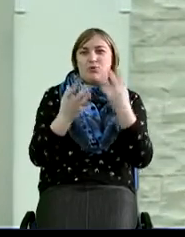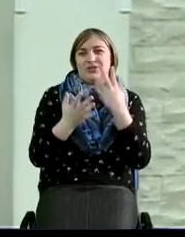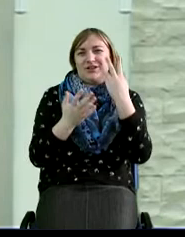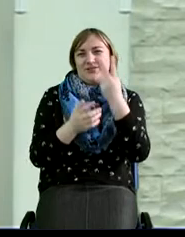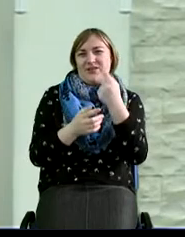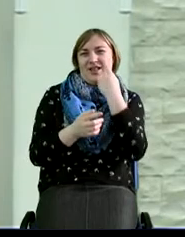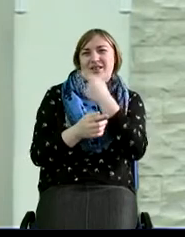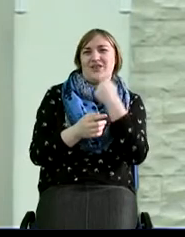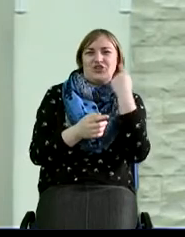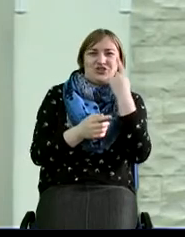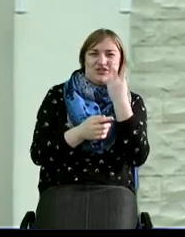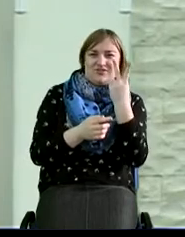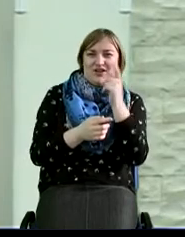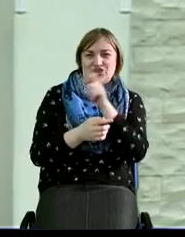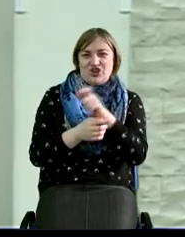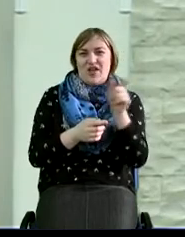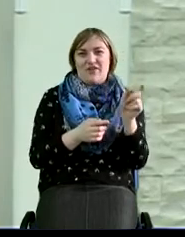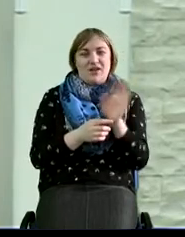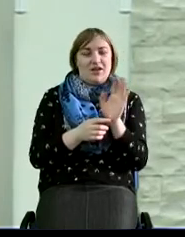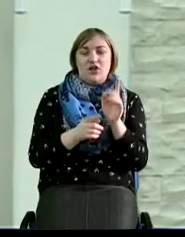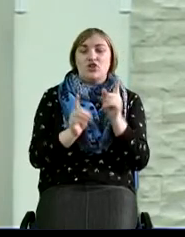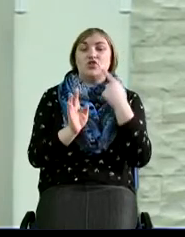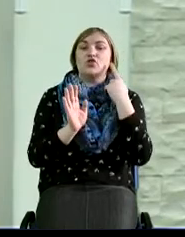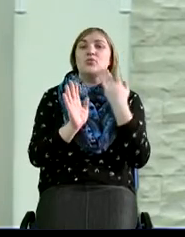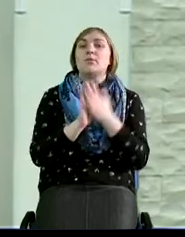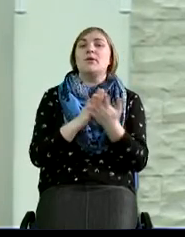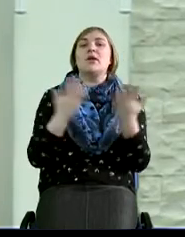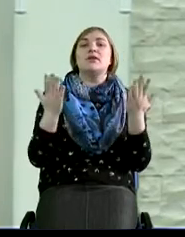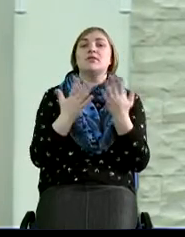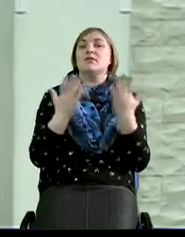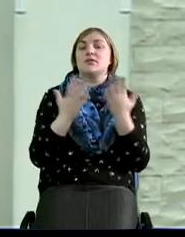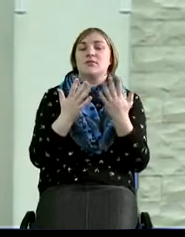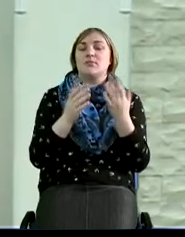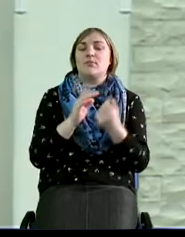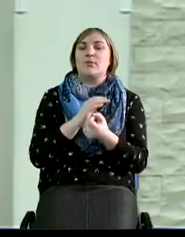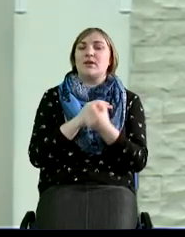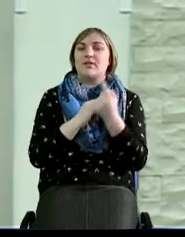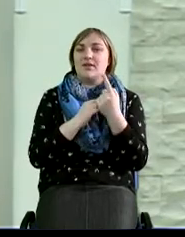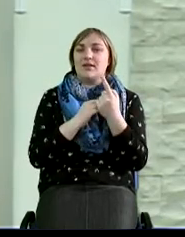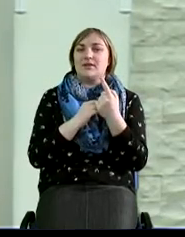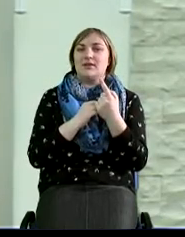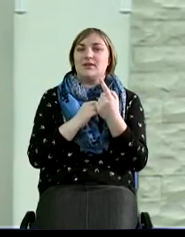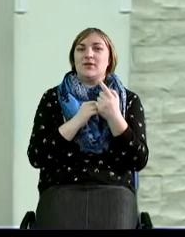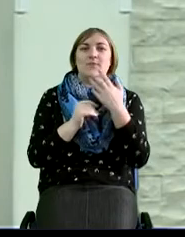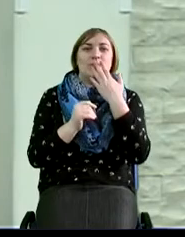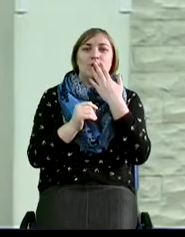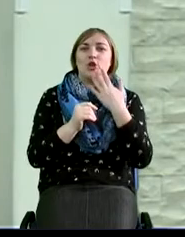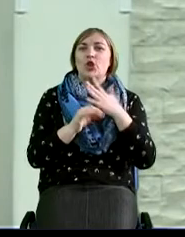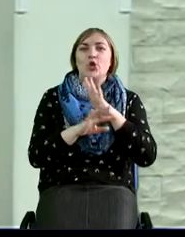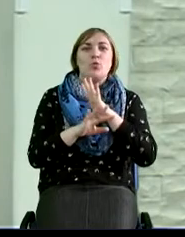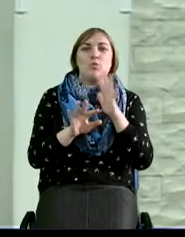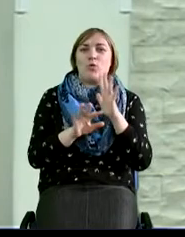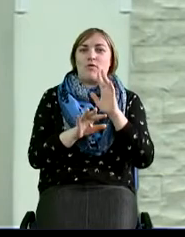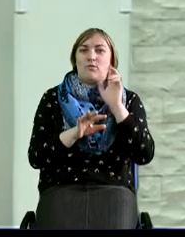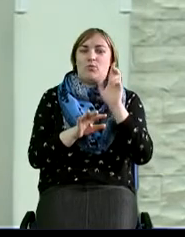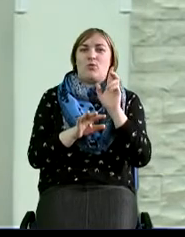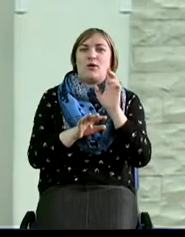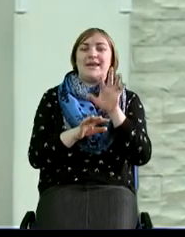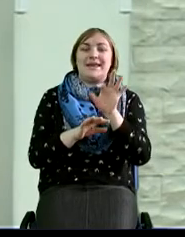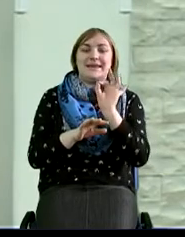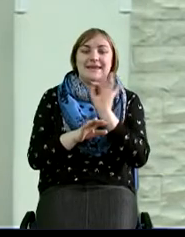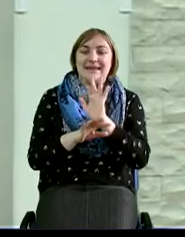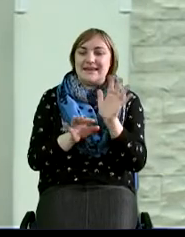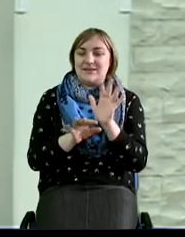два человека, для того, чтобы понять, в чем же проявилась именно нелюбовь Бога и неизбранность